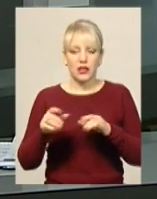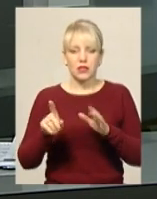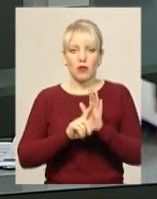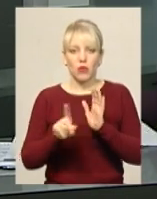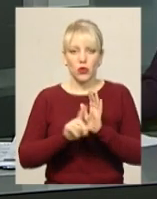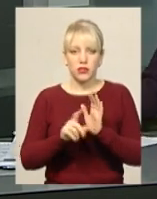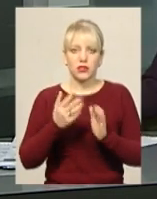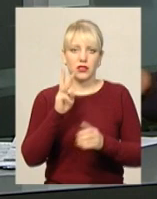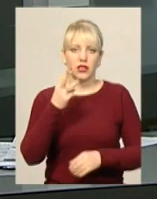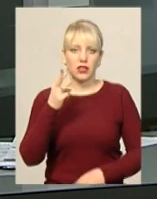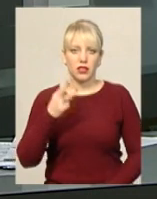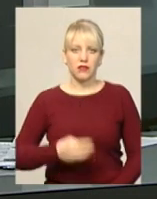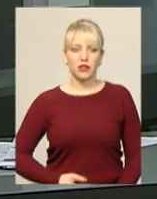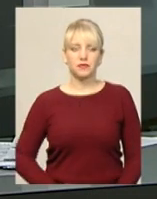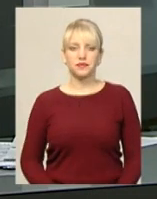3 гривні.